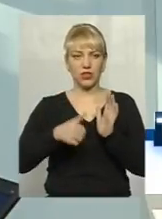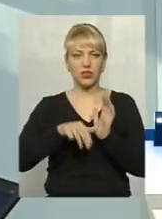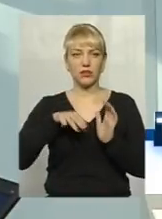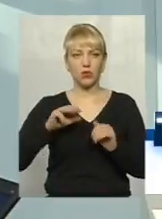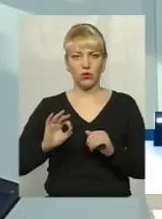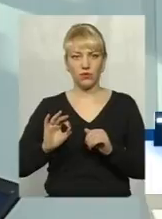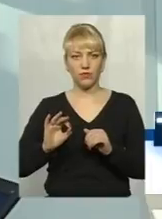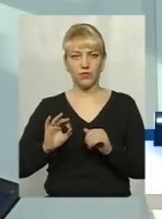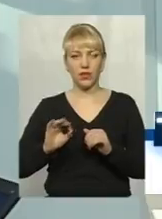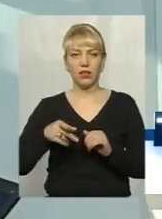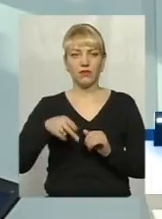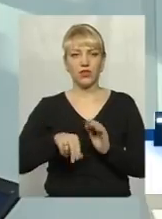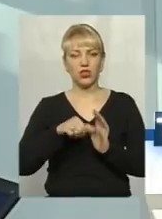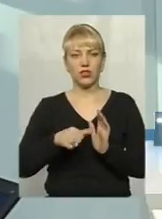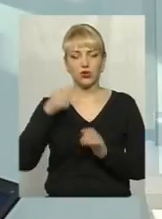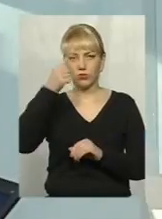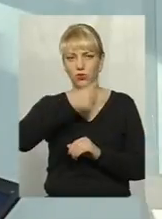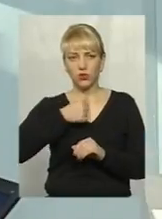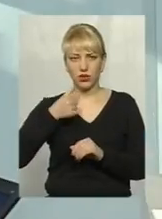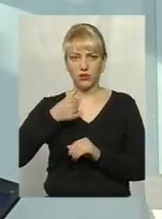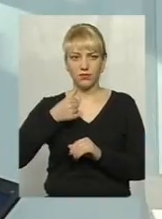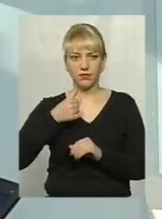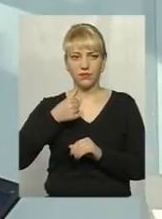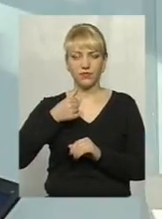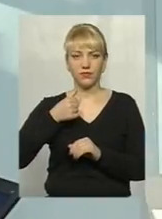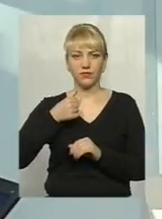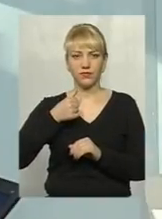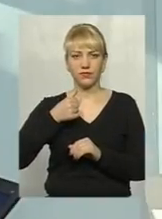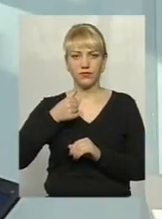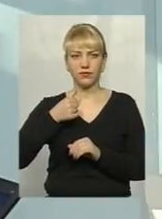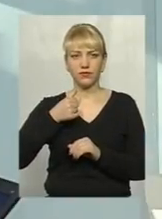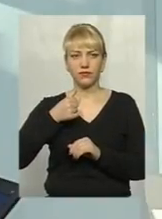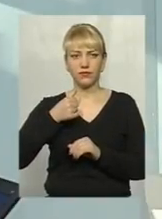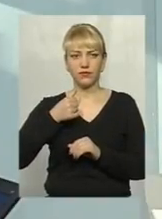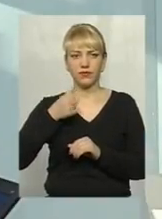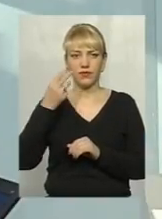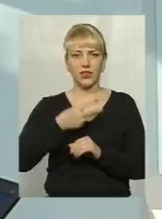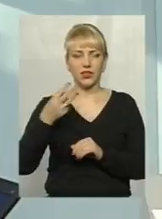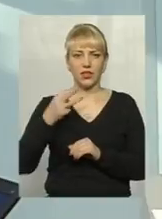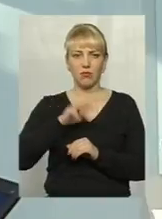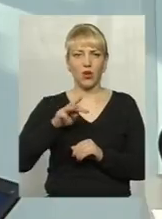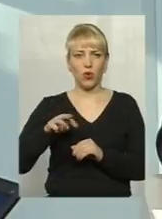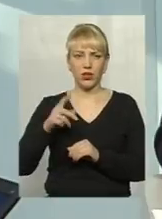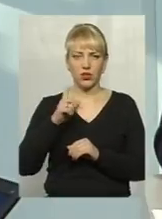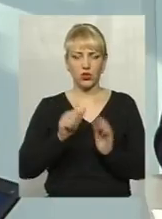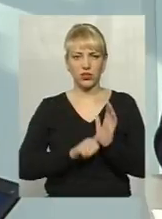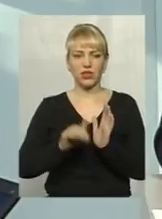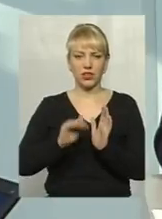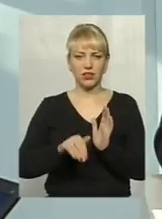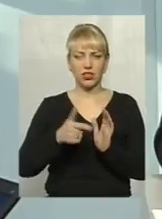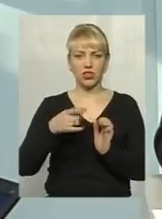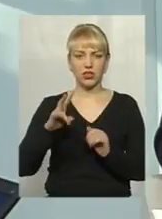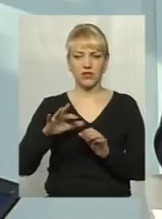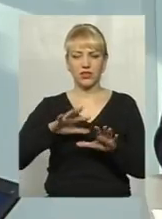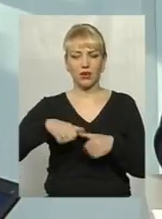в 2016 році 33 мільйона 160 тисяч гривень забрав